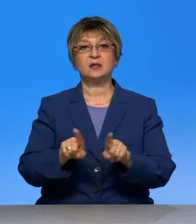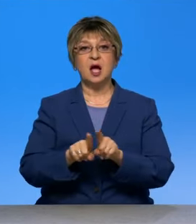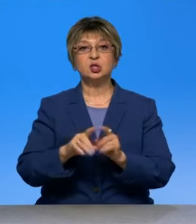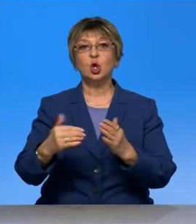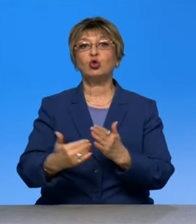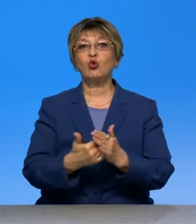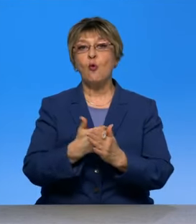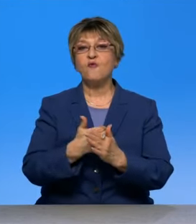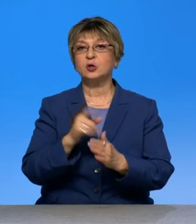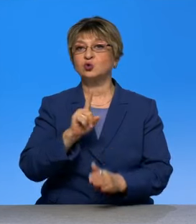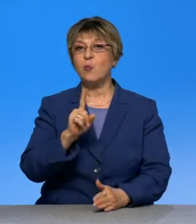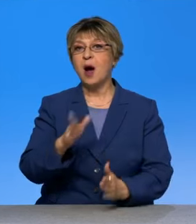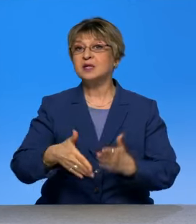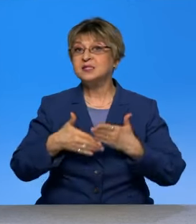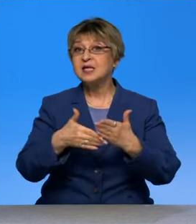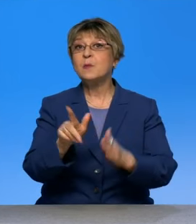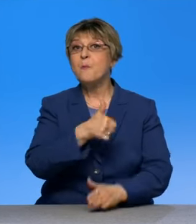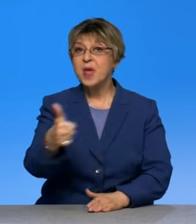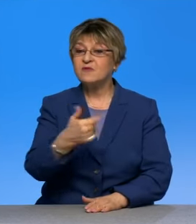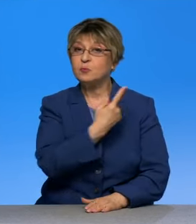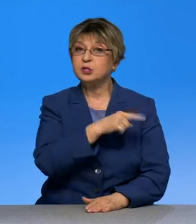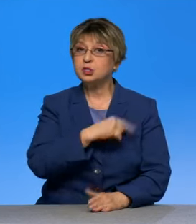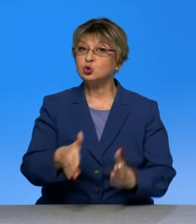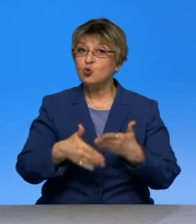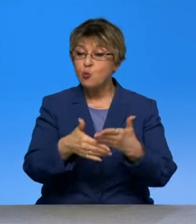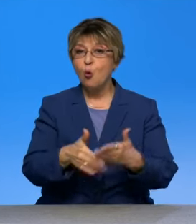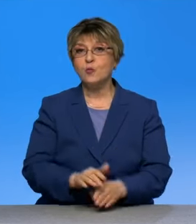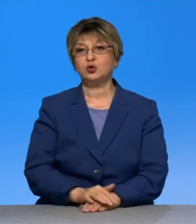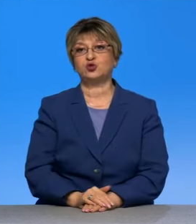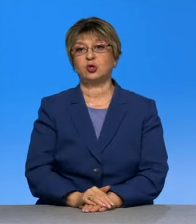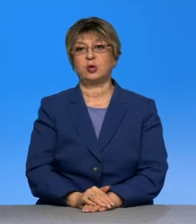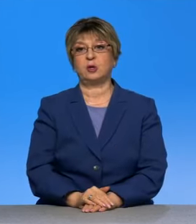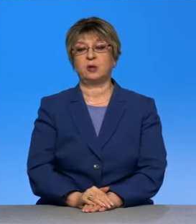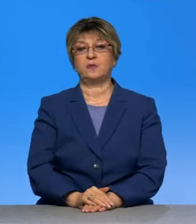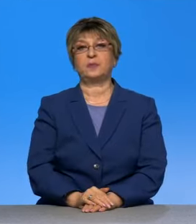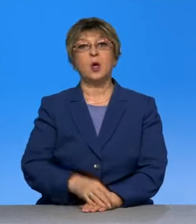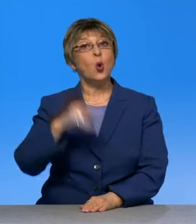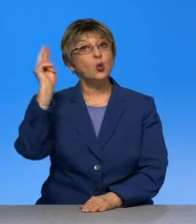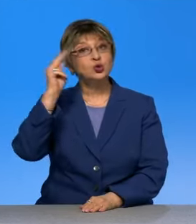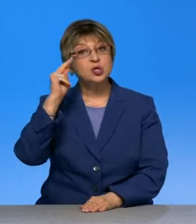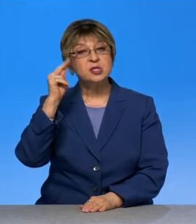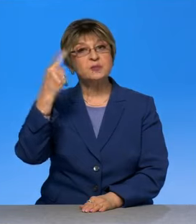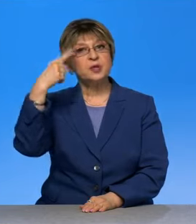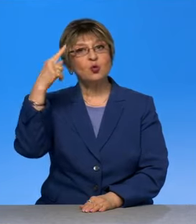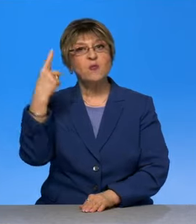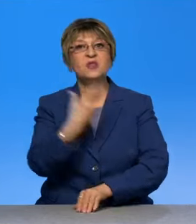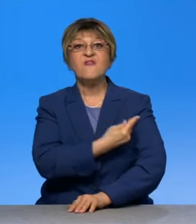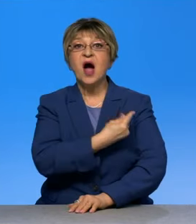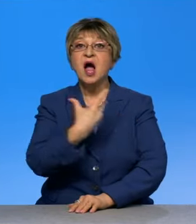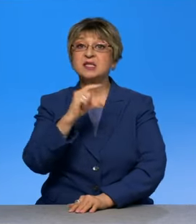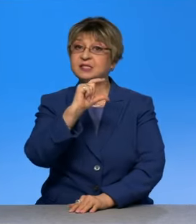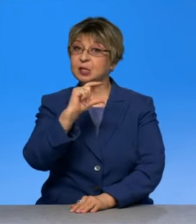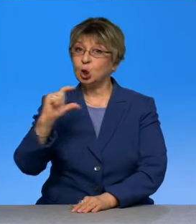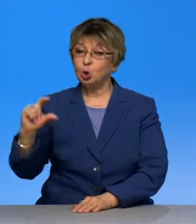оказания первой помощи интенсивной терапии. Дальше. Учились вакцину создавать. А, кстати, вакцина была